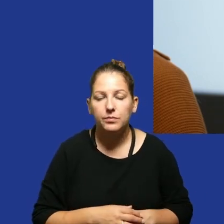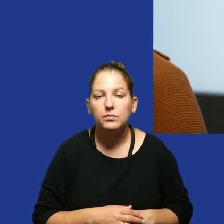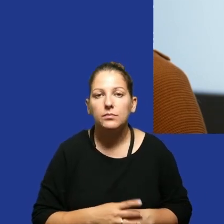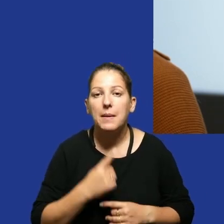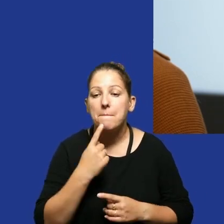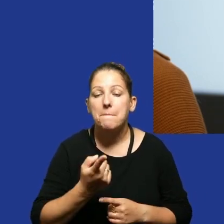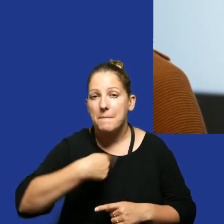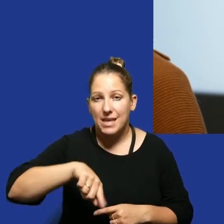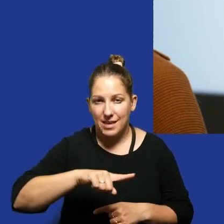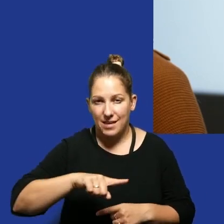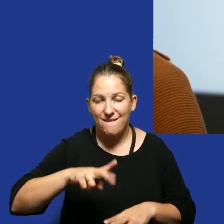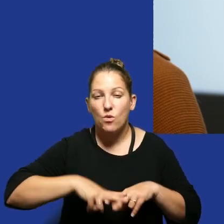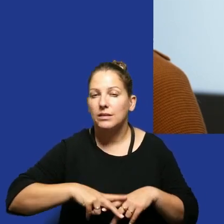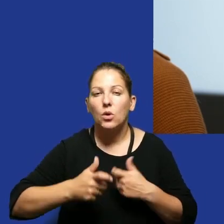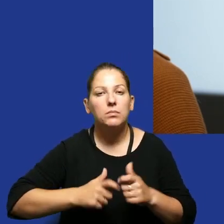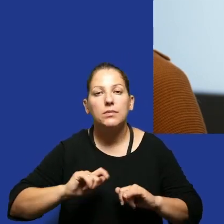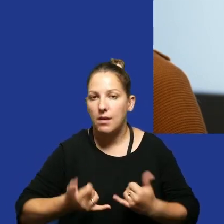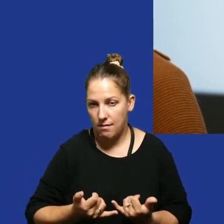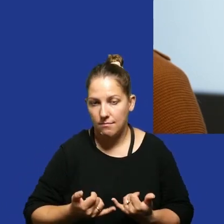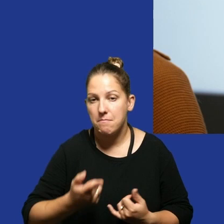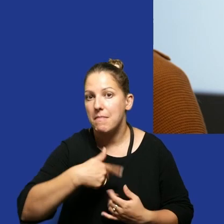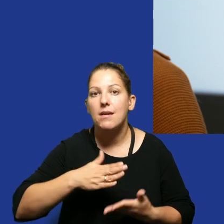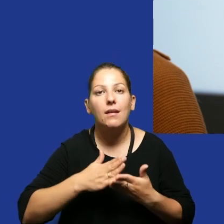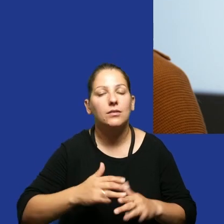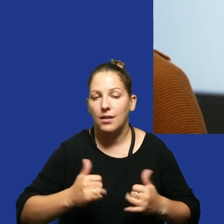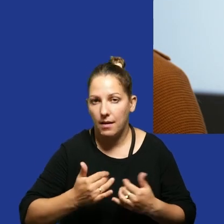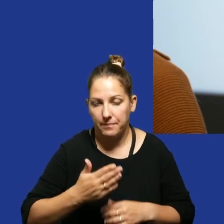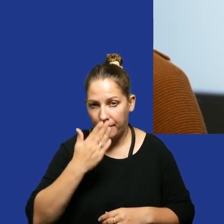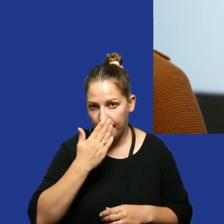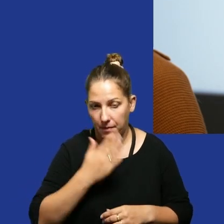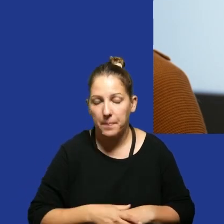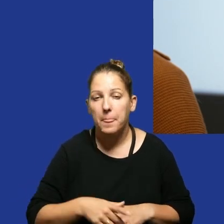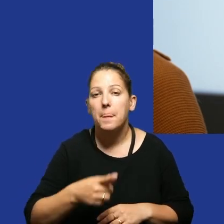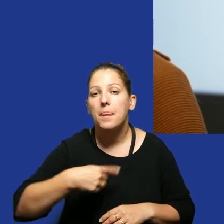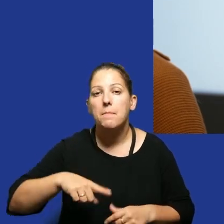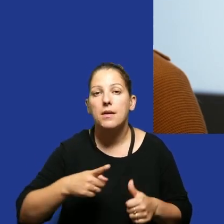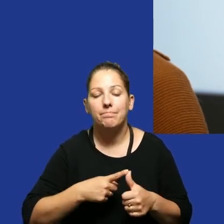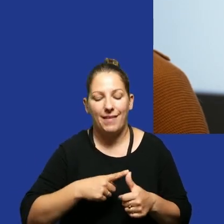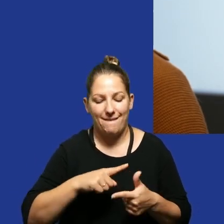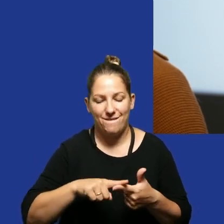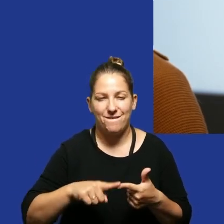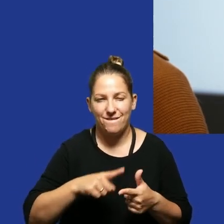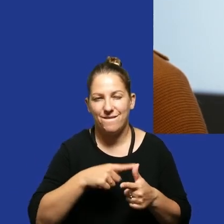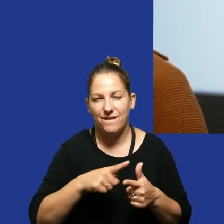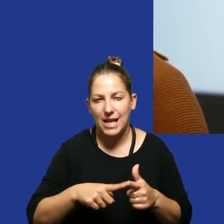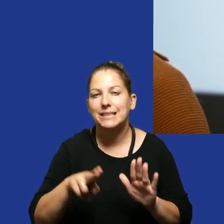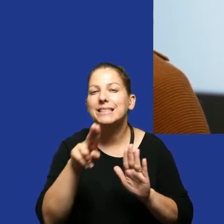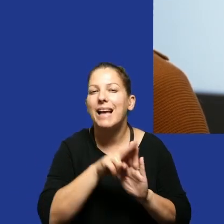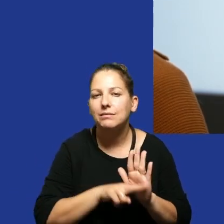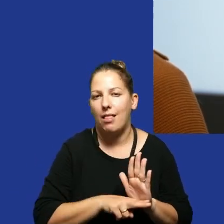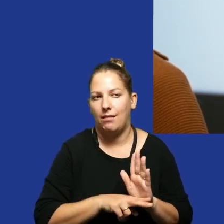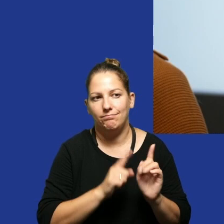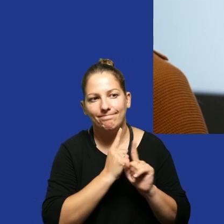co my jako Panoptyką z tym robimy i w jaki sposób sobie my z tym radzimy. Po pierwsze mamy, znaczy mamy dwie zasady, których się